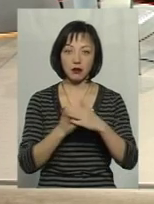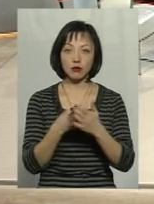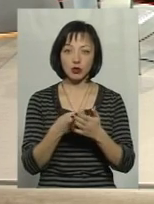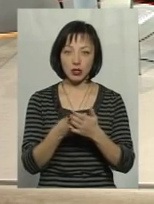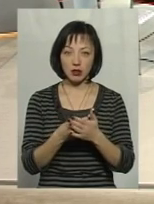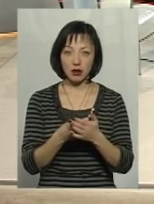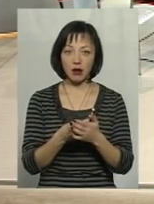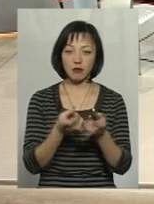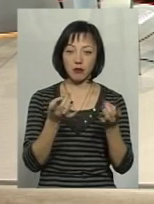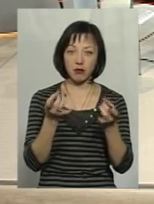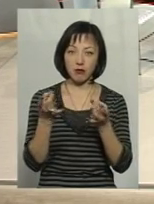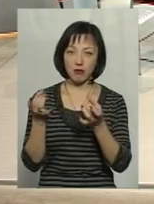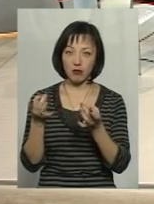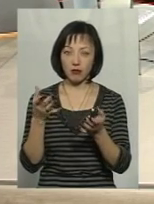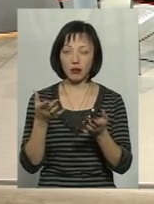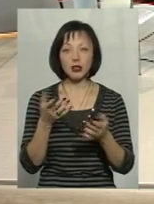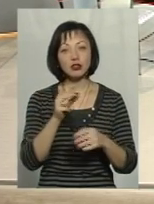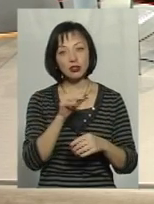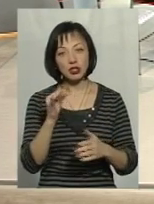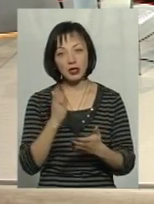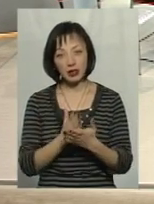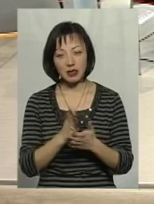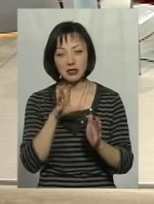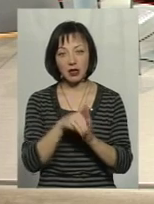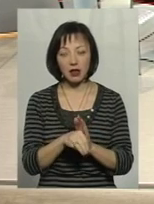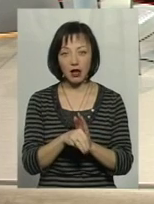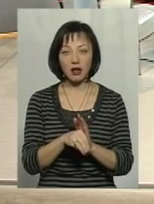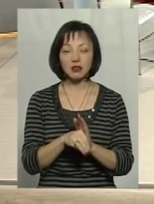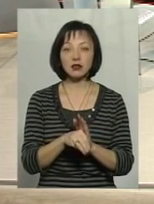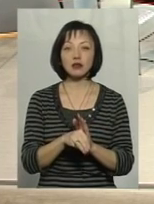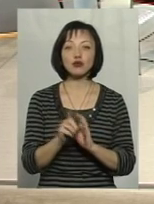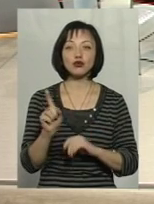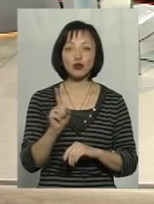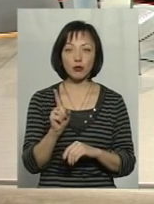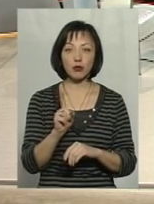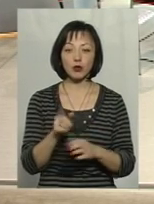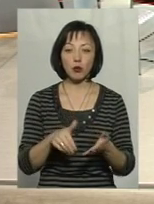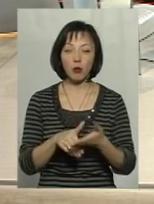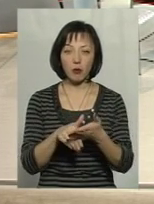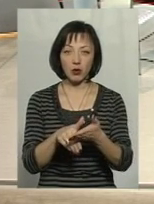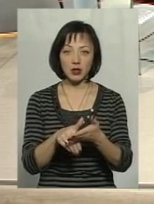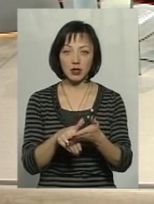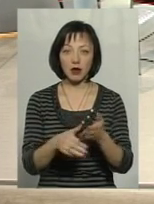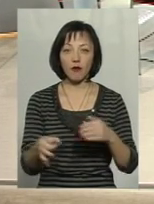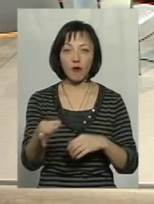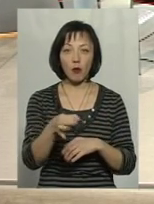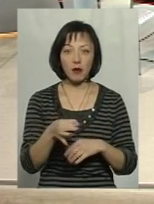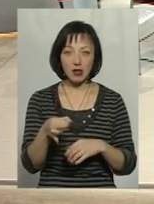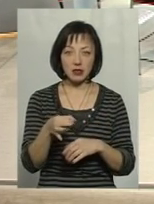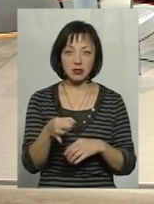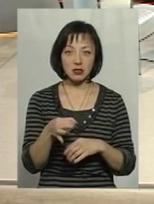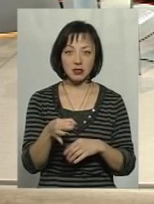проїдання? Чи все-таки в ньому є закладені хоча б натяки на те, щоб допомогти в області